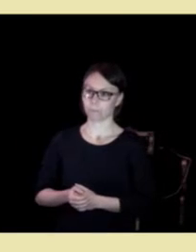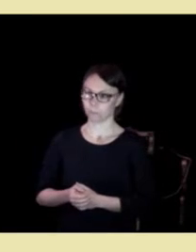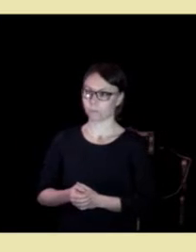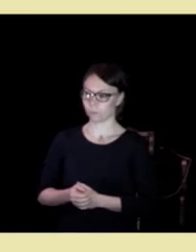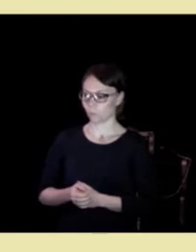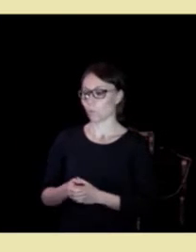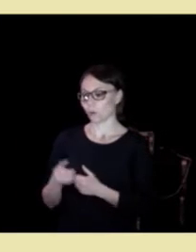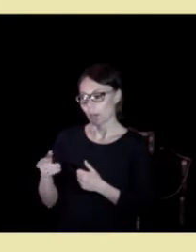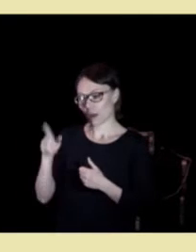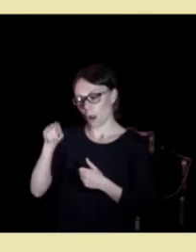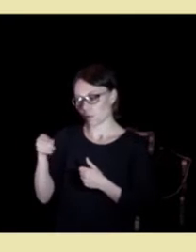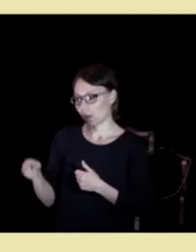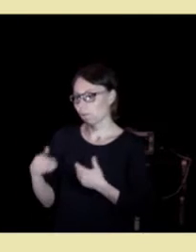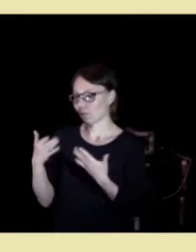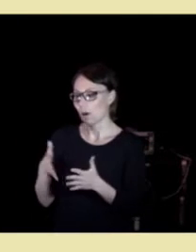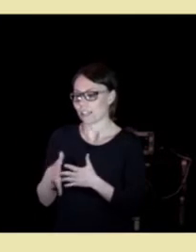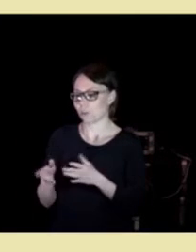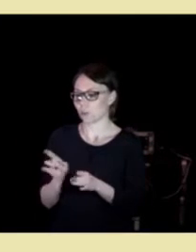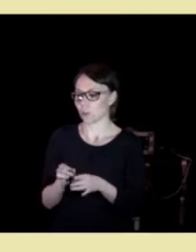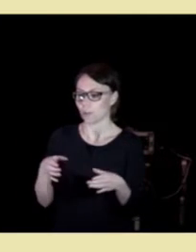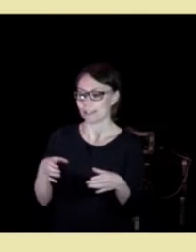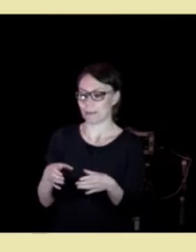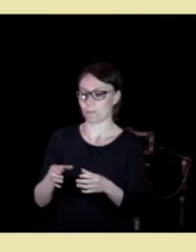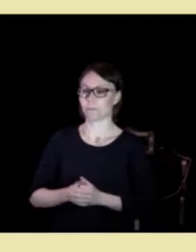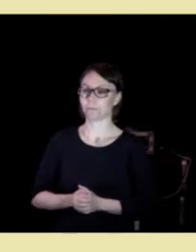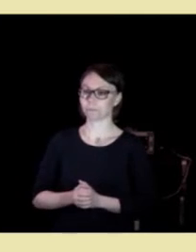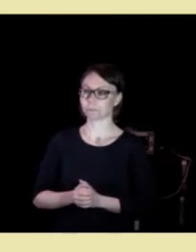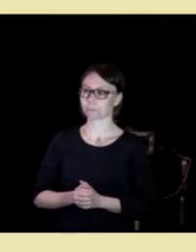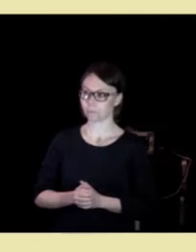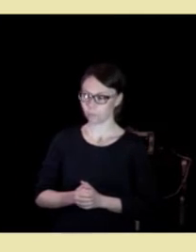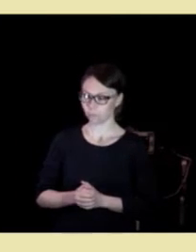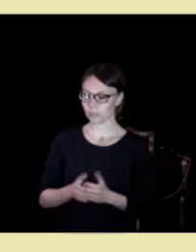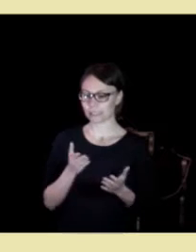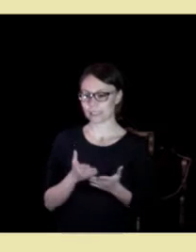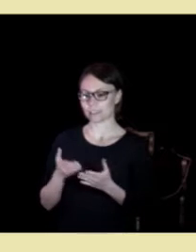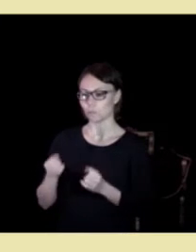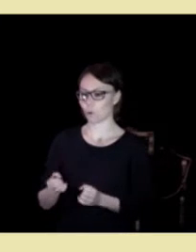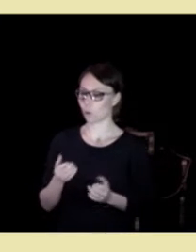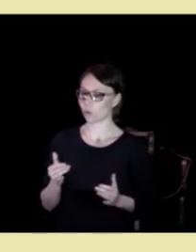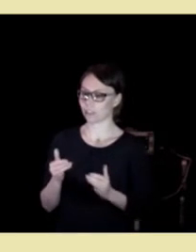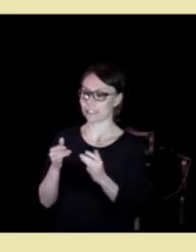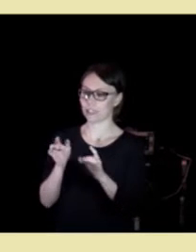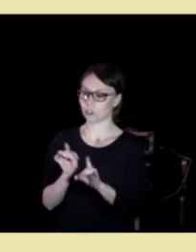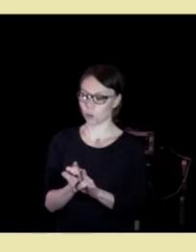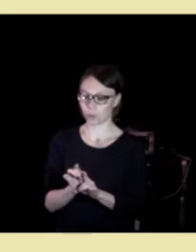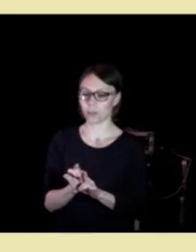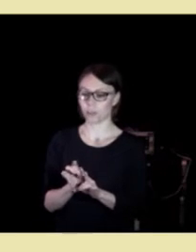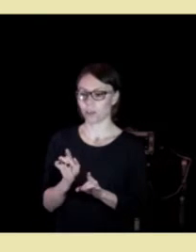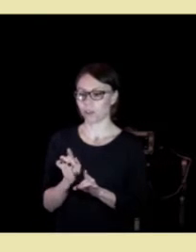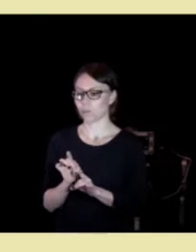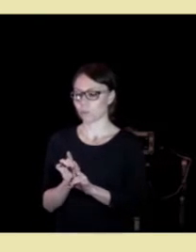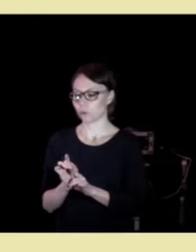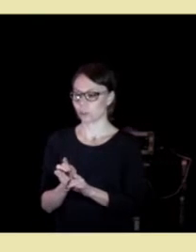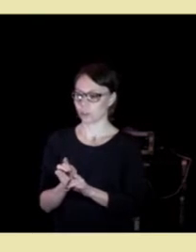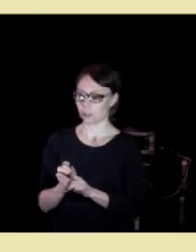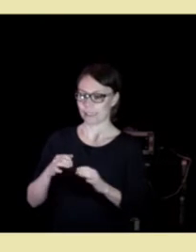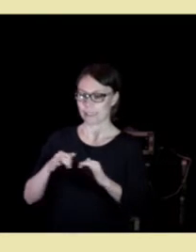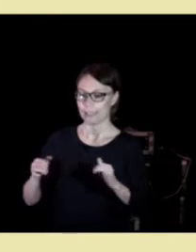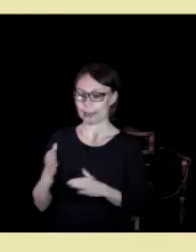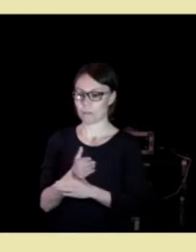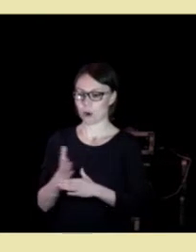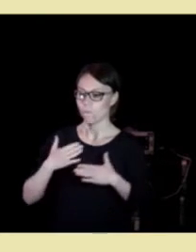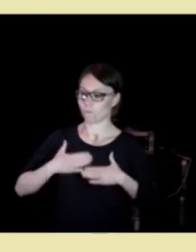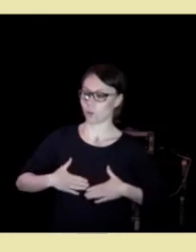han få gjennom et sånt team. Vi må organisere tjenestene våre på den måten så opphever vi å skylle mellom